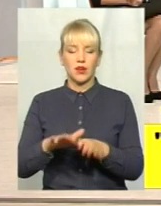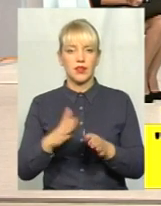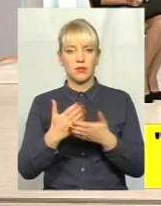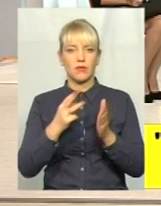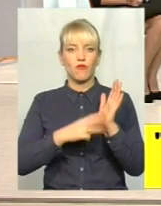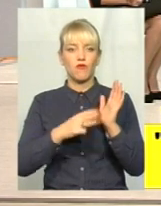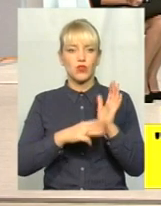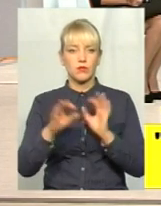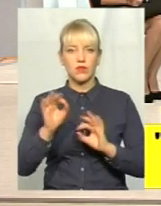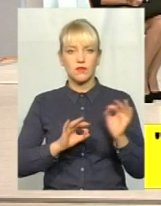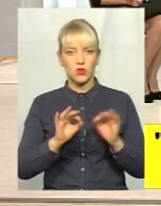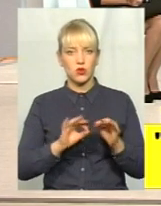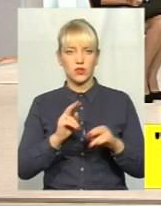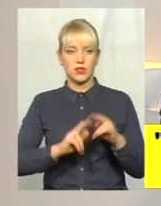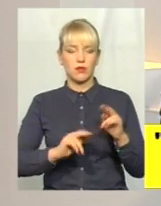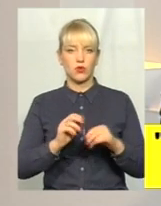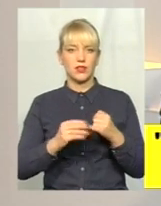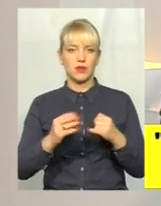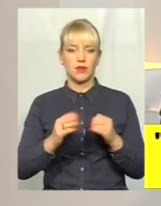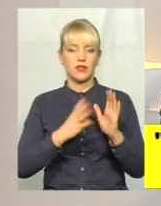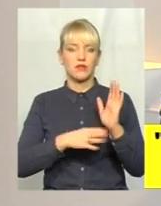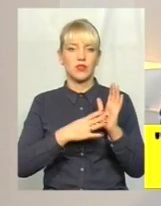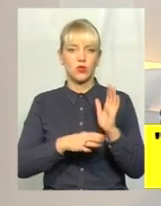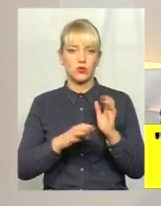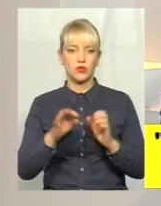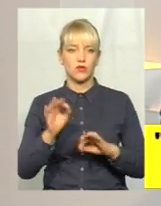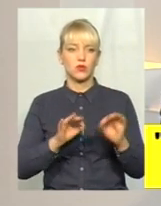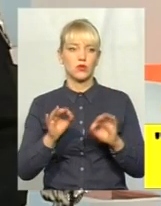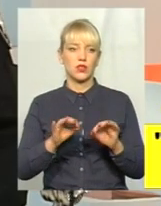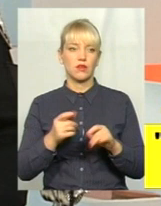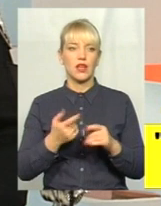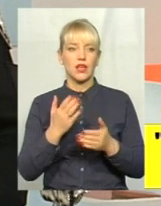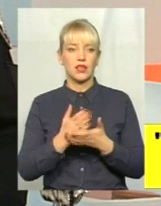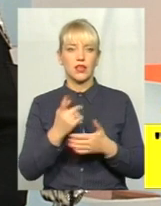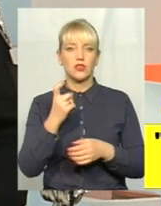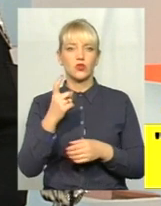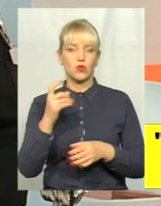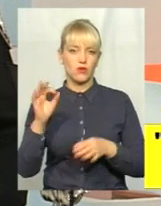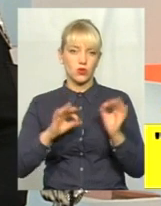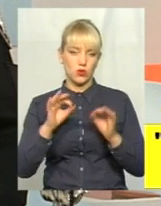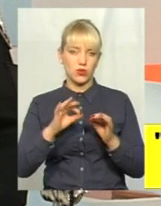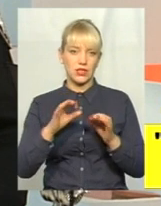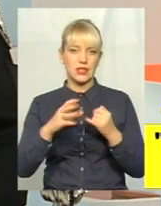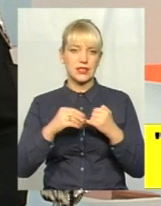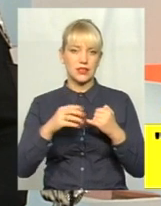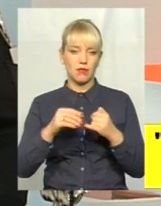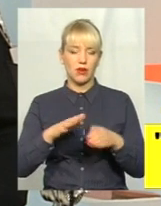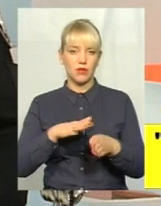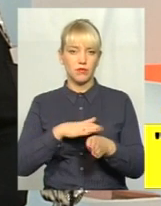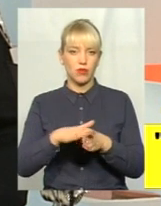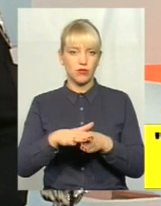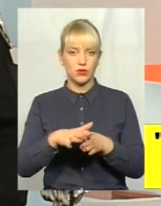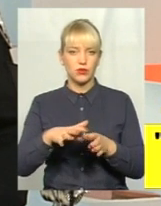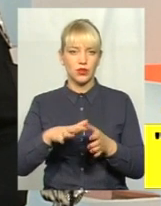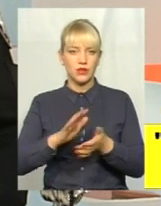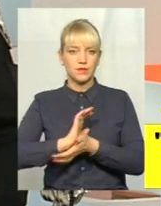забудови земельної ділянки, 90%, ну і є і 100% забудови земельної ділянки. І, відповідно,